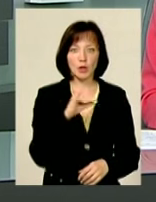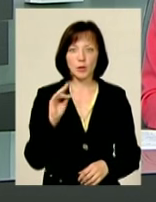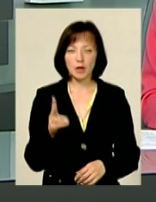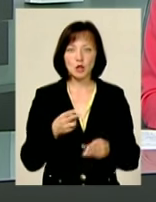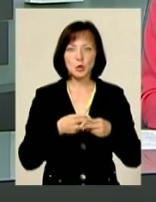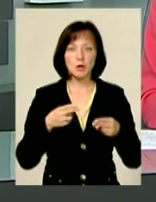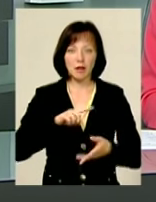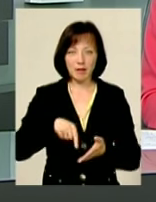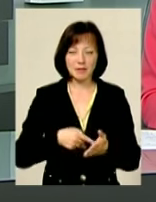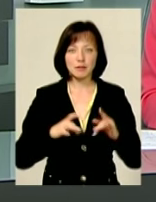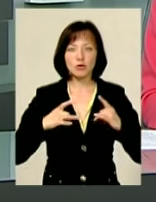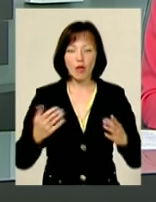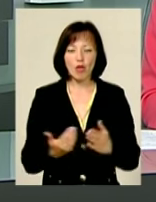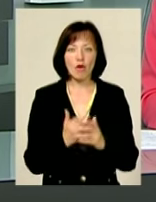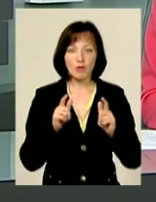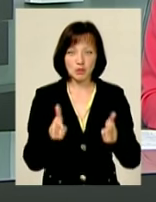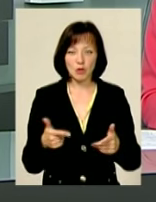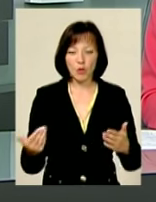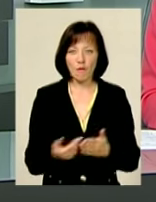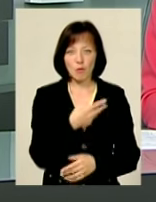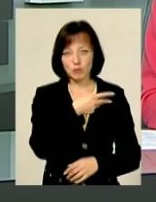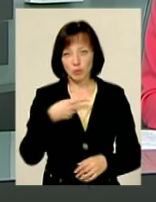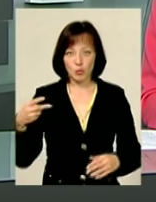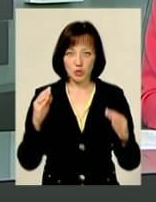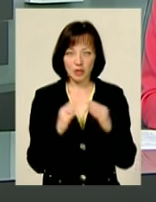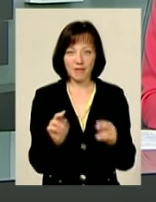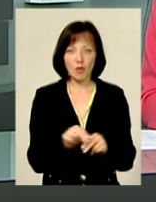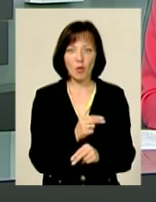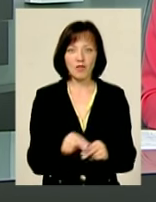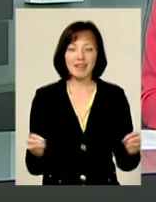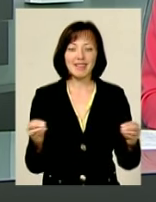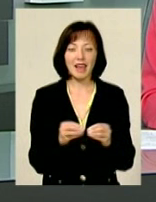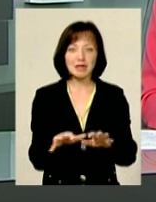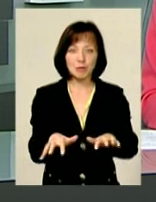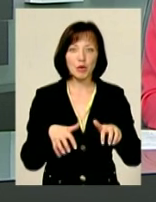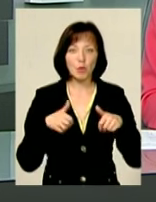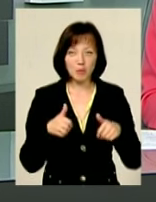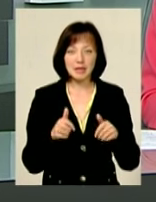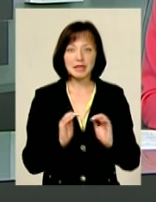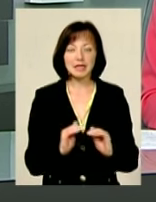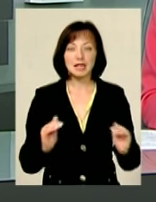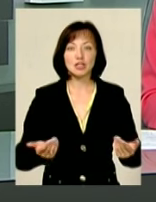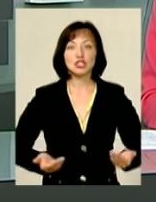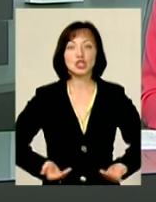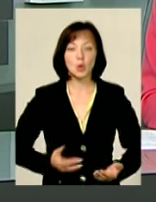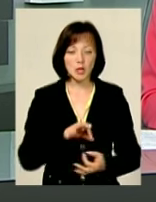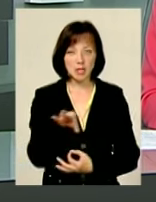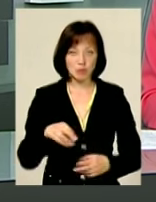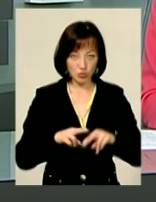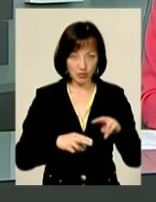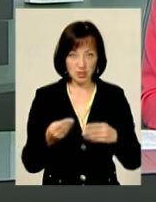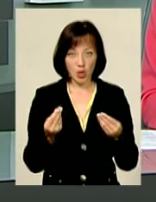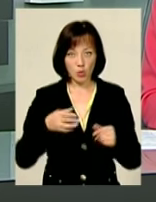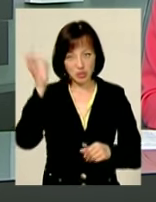Новосілля. У новому двоповерховому будинку вони виховуватимуть десятеро прийомних дітей. Житло для сиріт збудували за